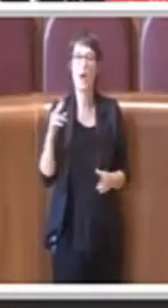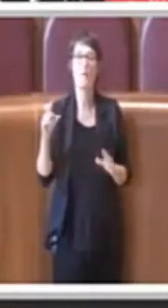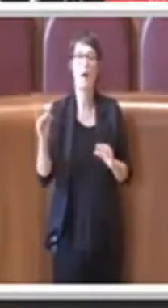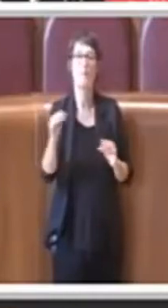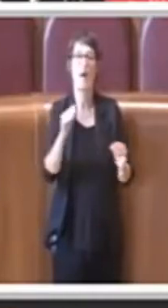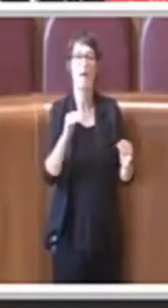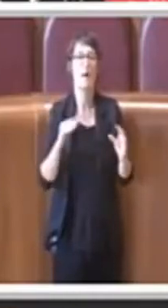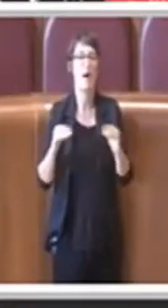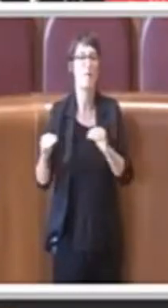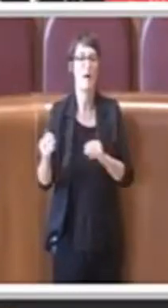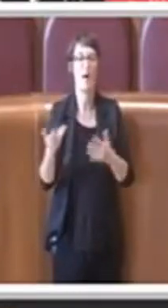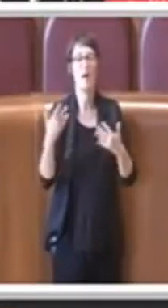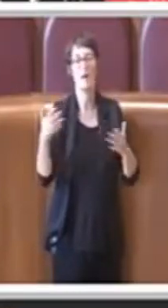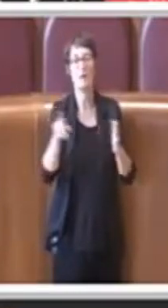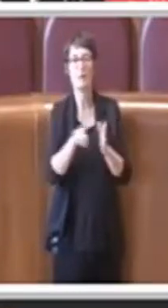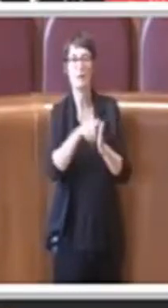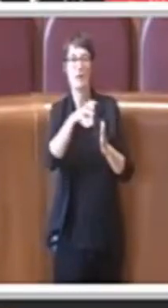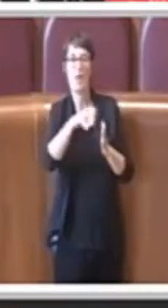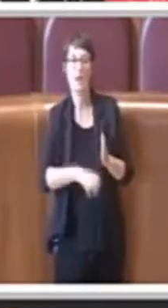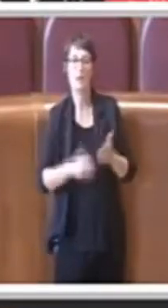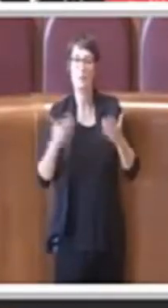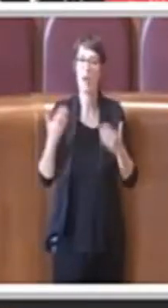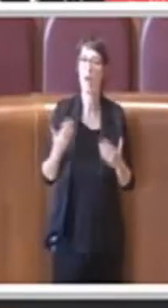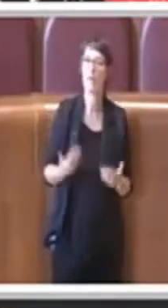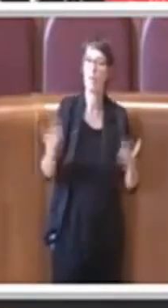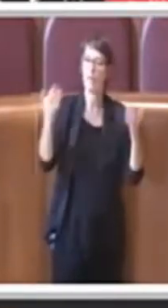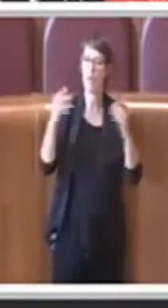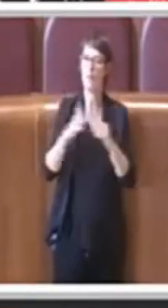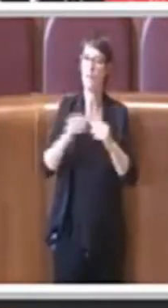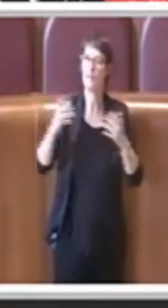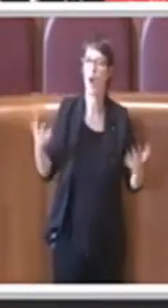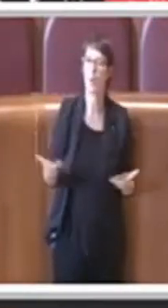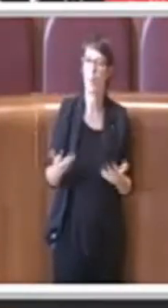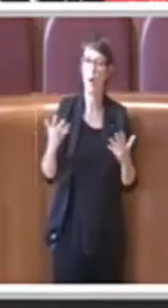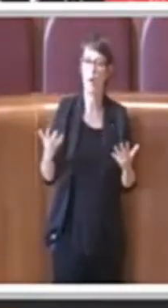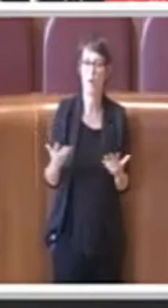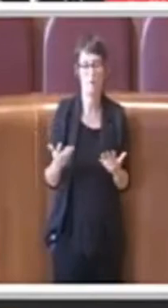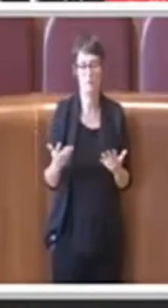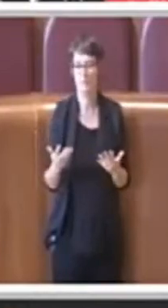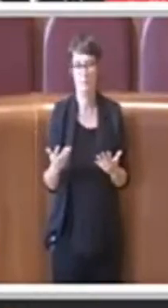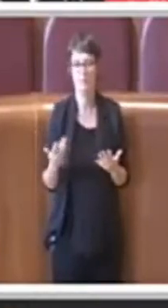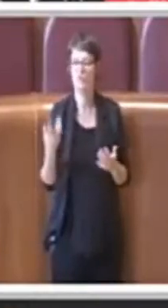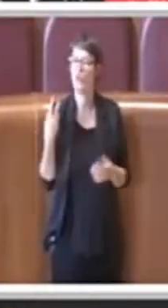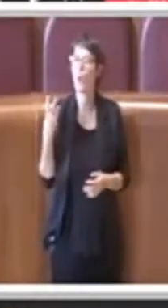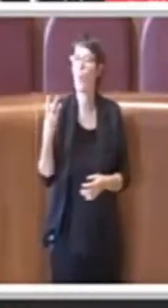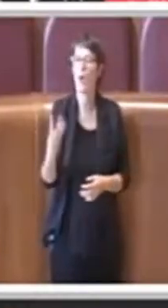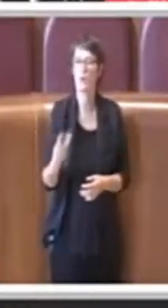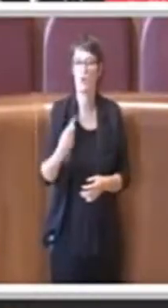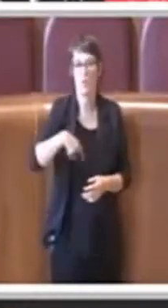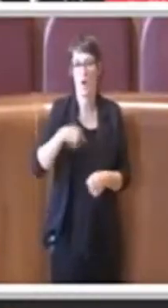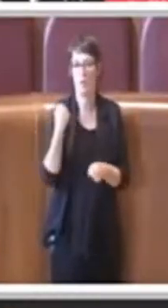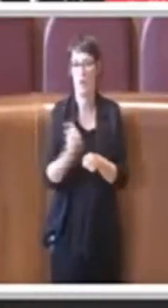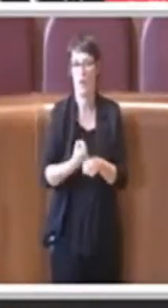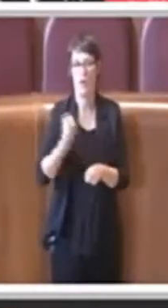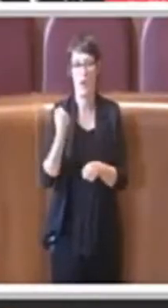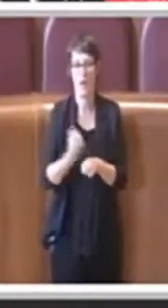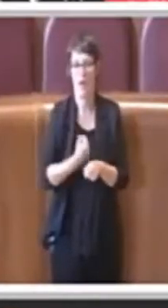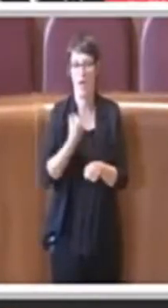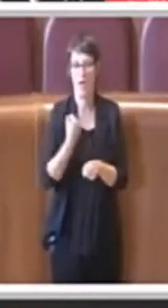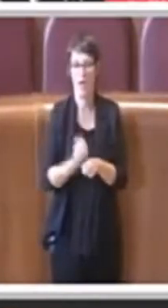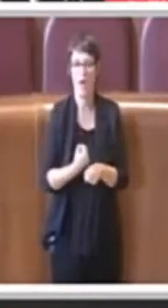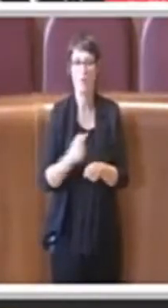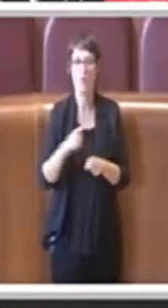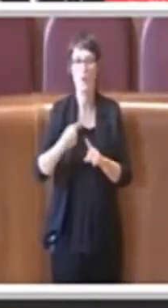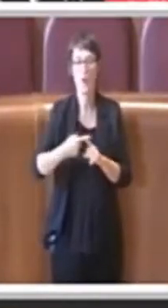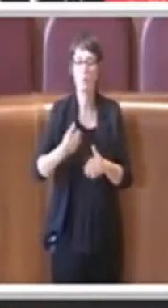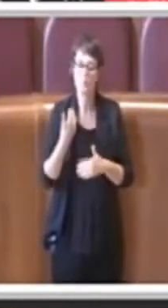delibera finalmente si fa qualcosa, noi stiamo lavorando da quattro anni e stiamo continuando a